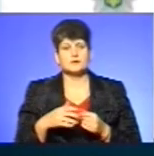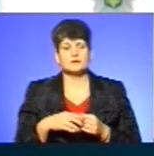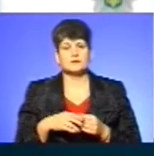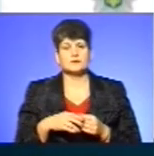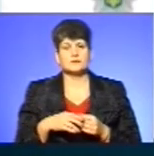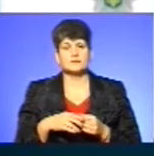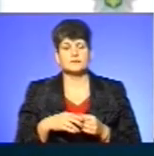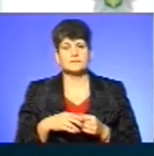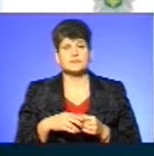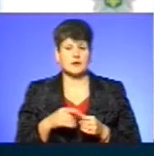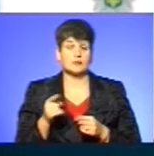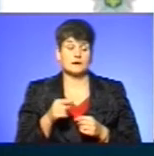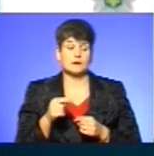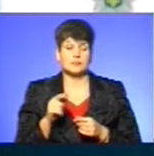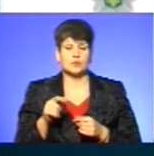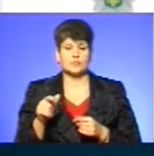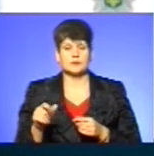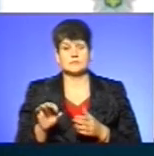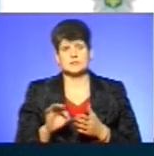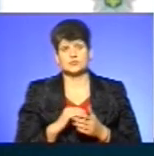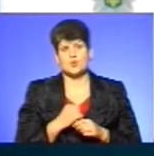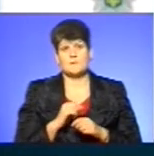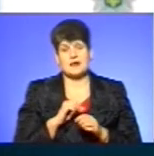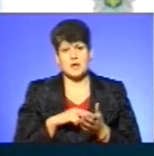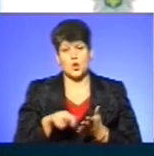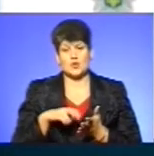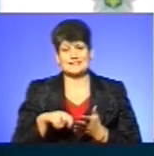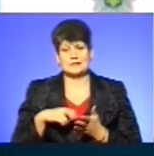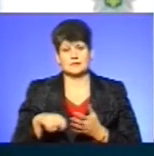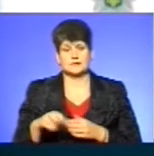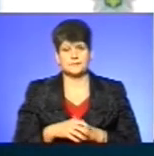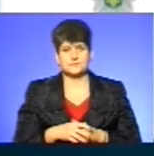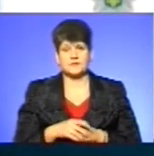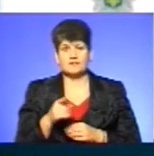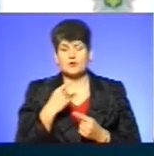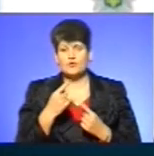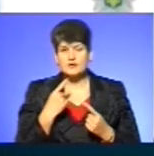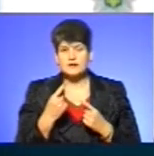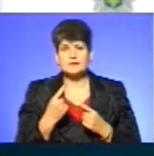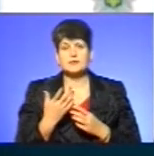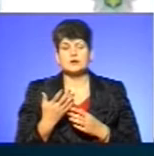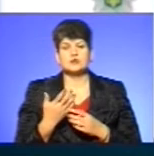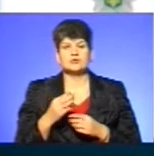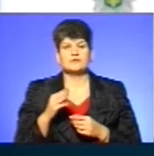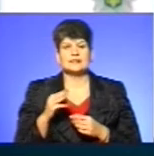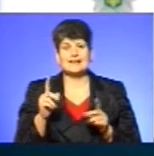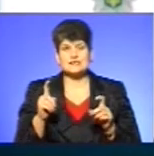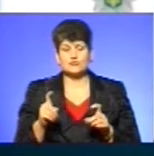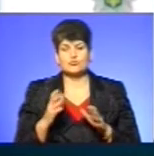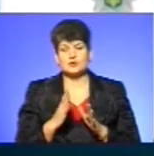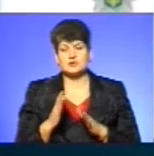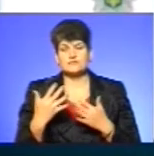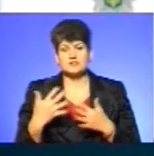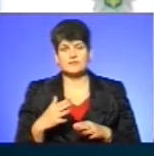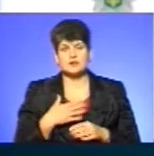І таким людям, здійснюється, розсилання. Ви говорили на прес-конференції, що в тестовому режимі в нашій області вже